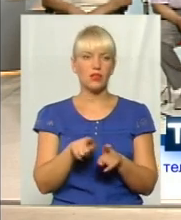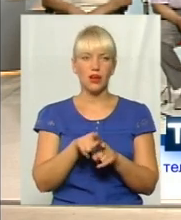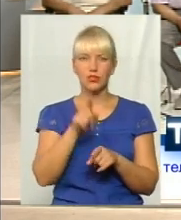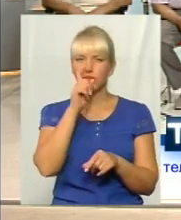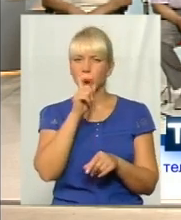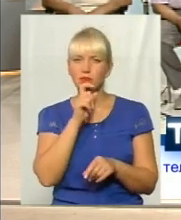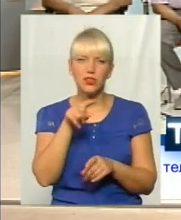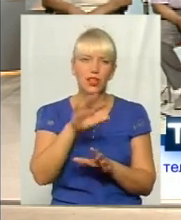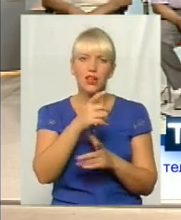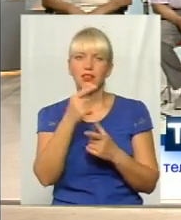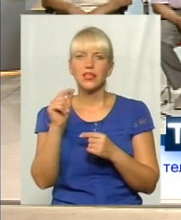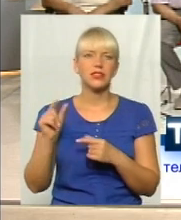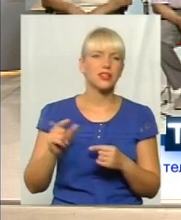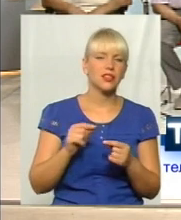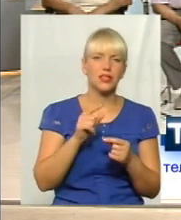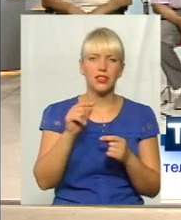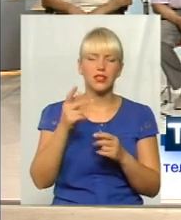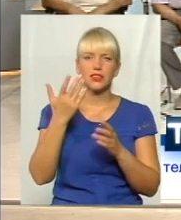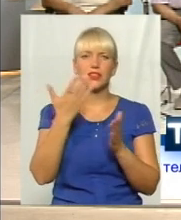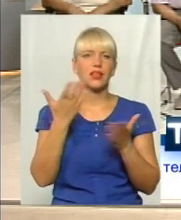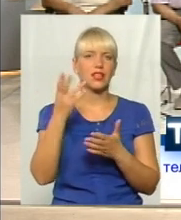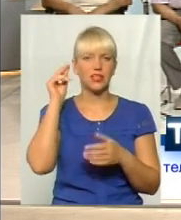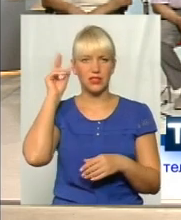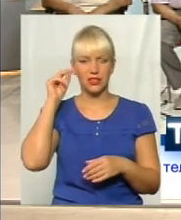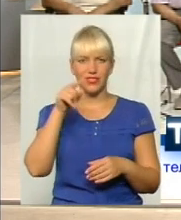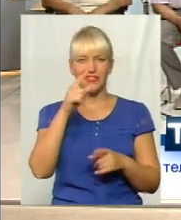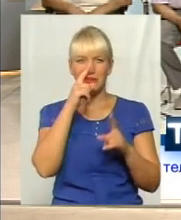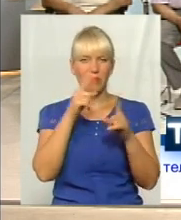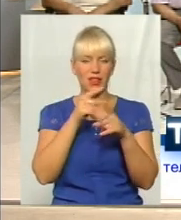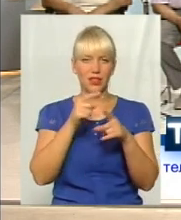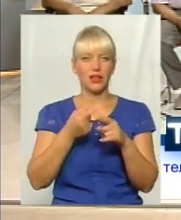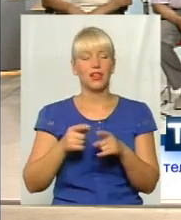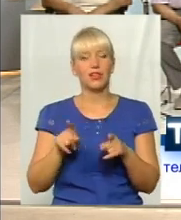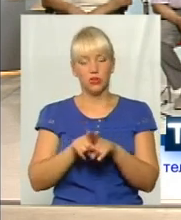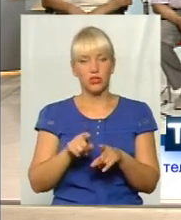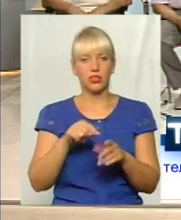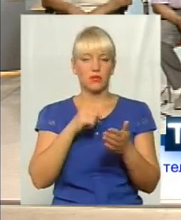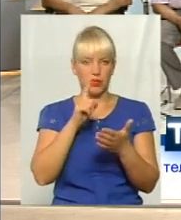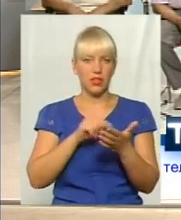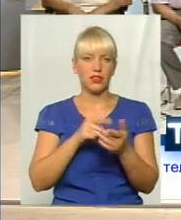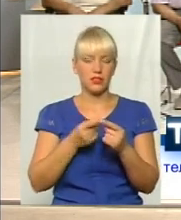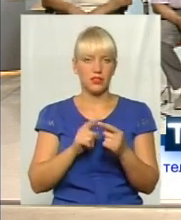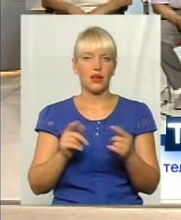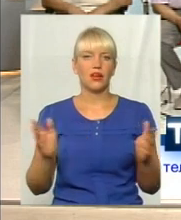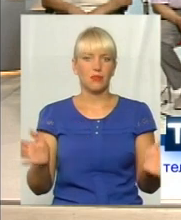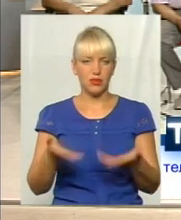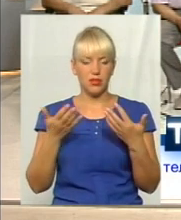можуть розпізнати, де ж там вихопити ту цифру, вона ж там маленька, тому теж це питання ми піднімаємо, я розумію, що реклама, це